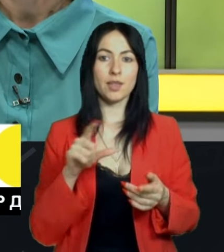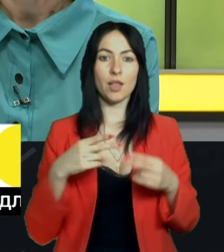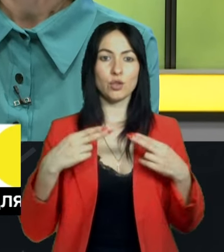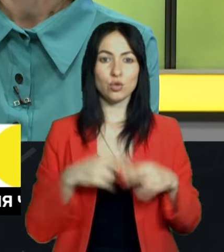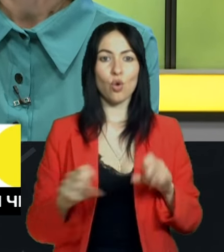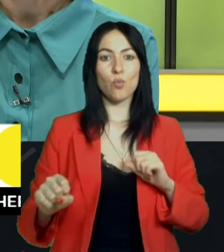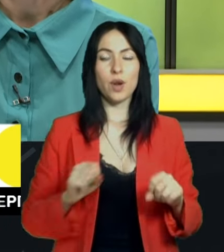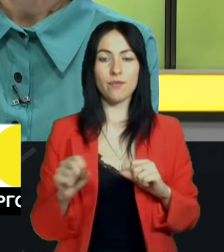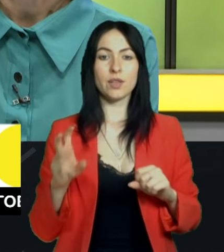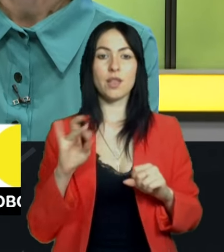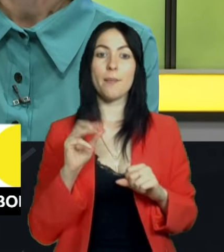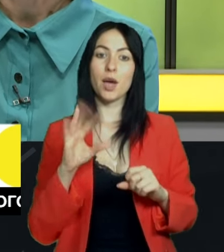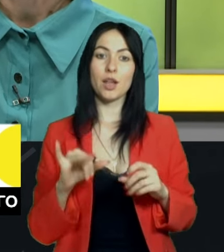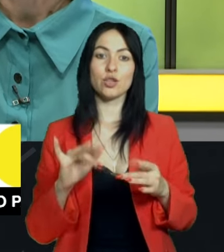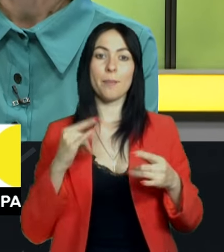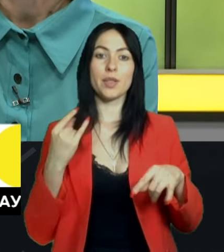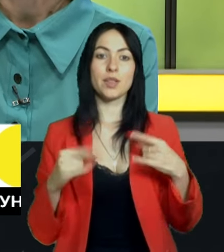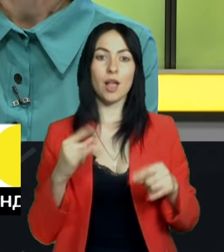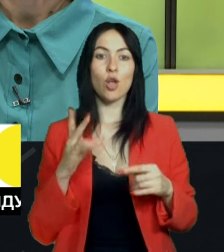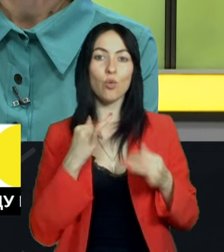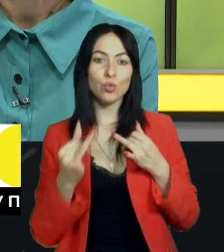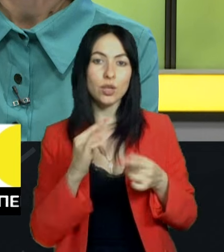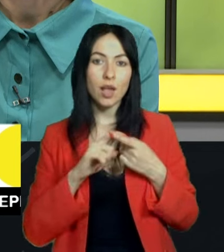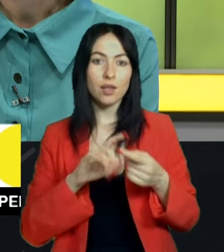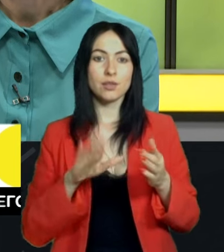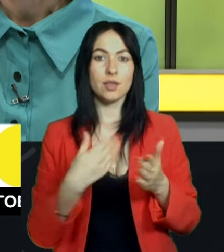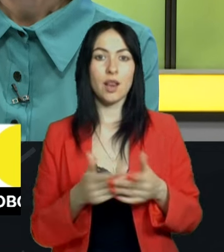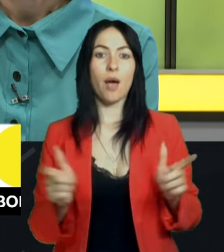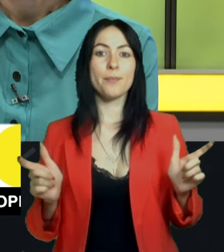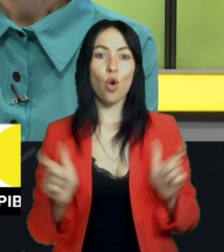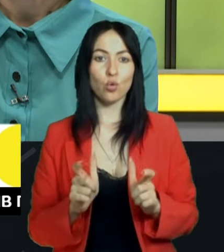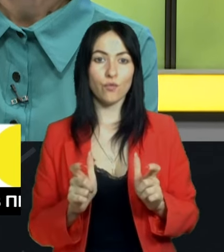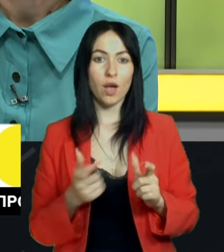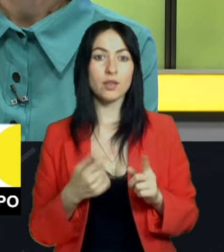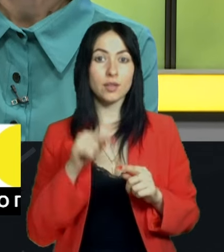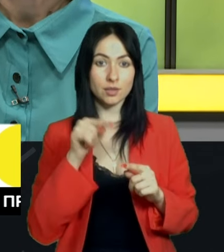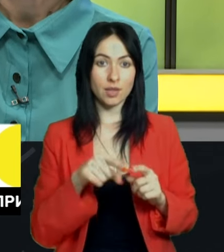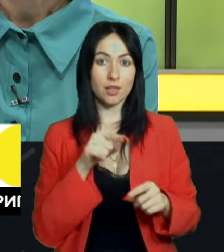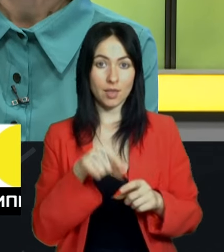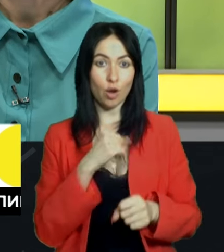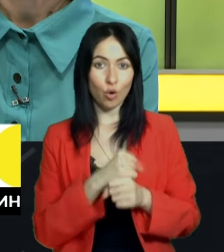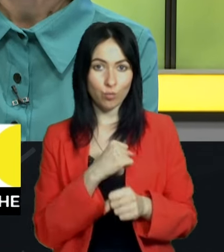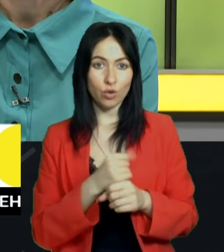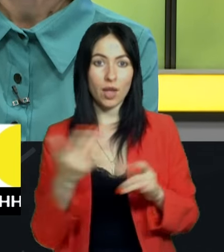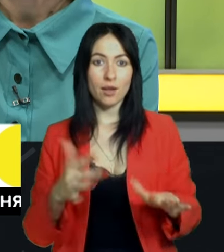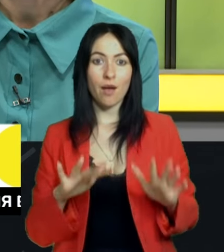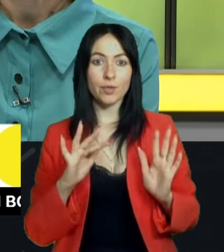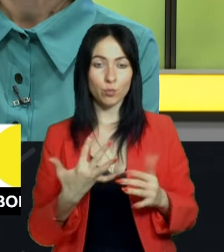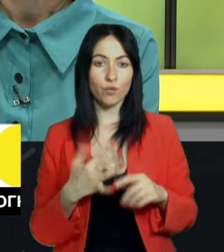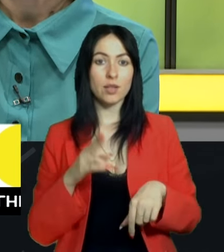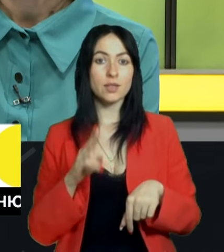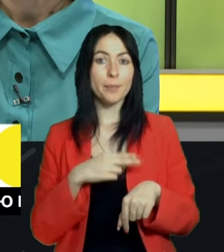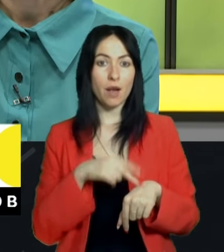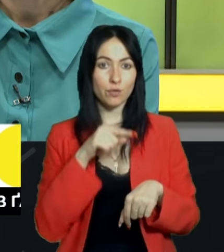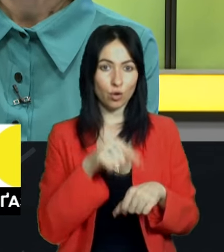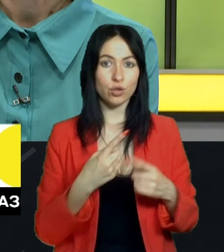телекоммунікації для блокування таких сайтів. Це саме безпосередньо та робота, яка відбувається правоохоронними органами, в